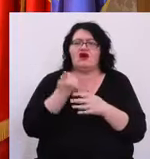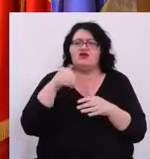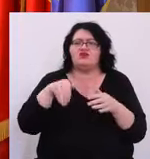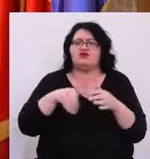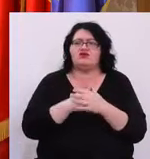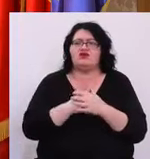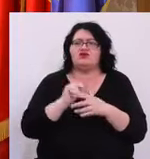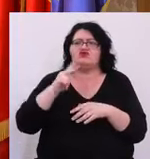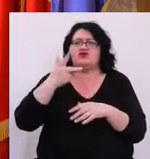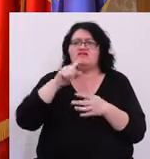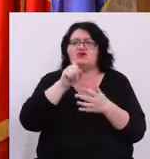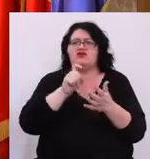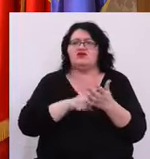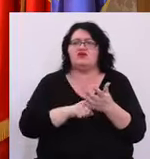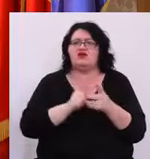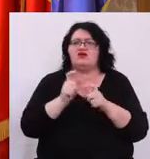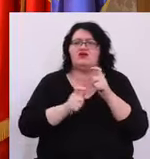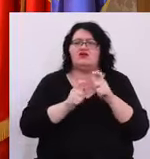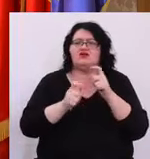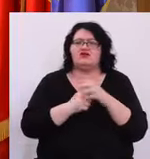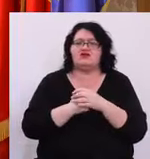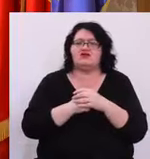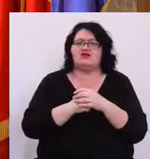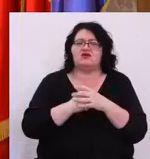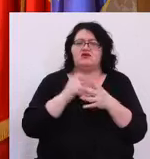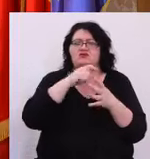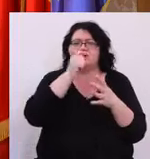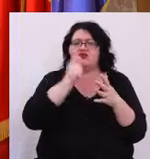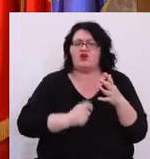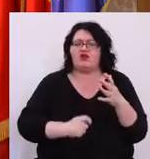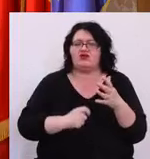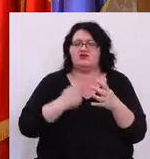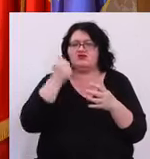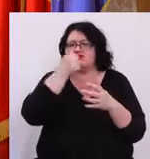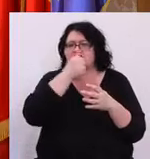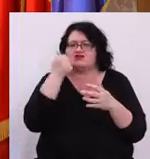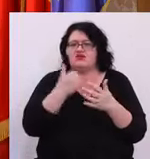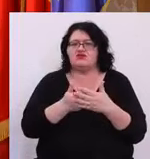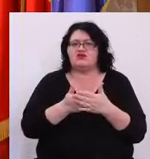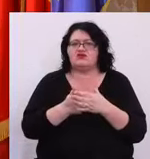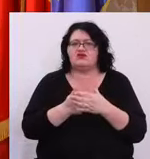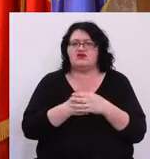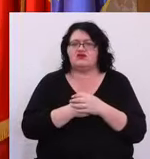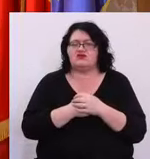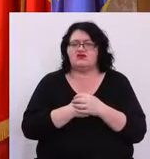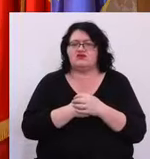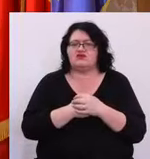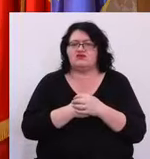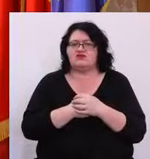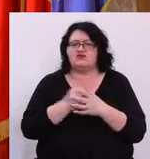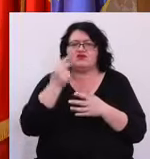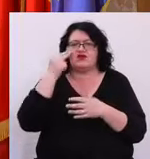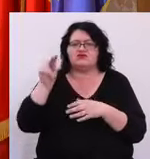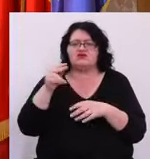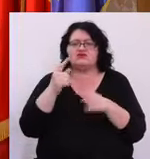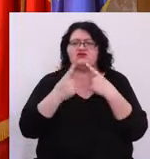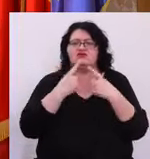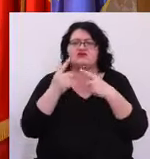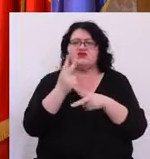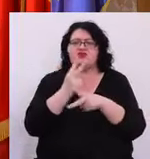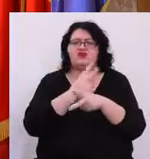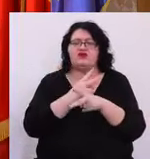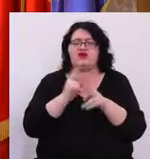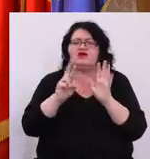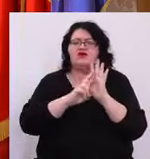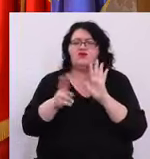Și a treia întrebare legată de centrul de proiecte culturale Pentru că ați anunțat că dezbaterea publică pe